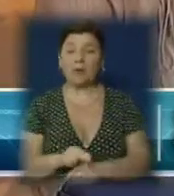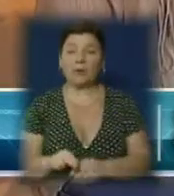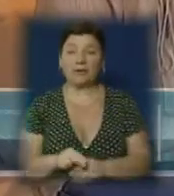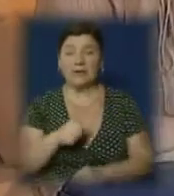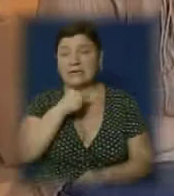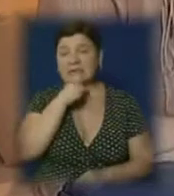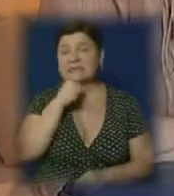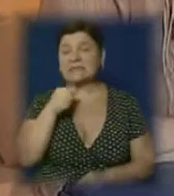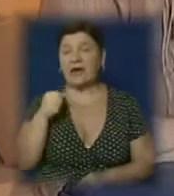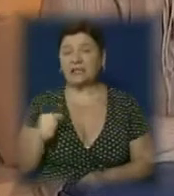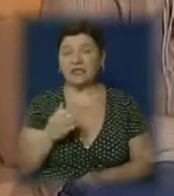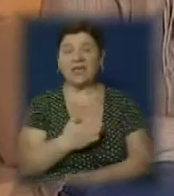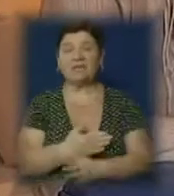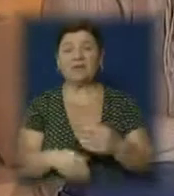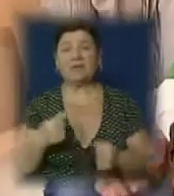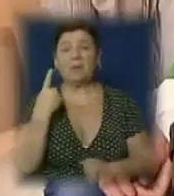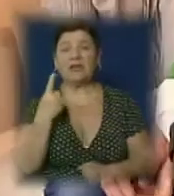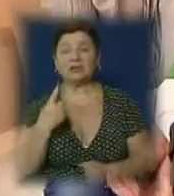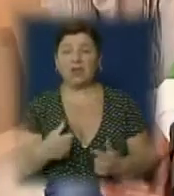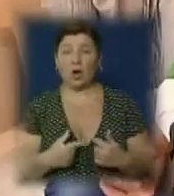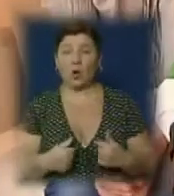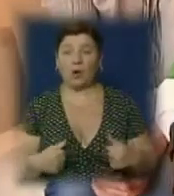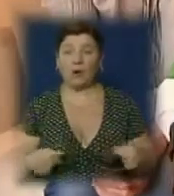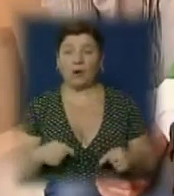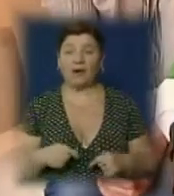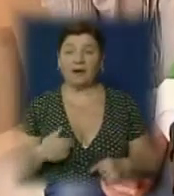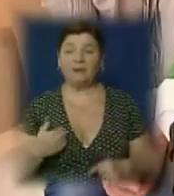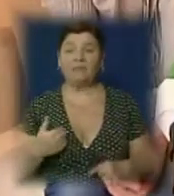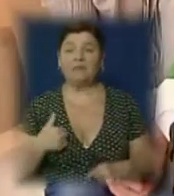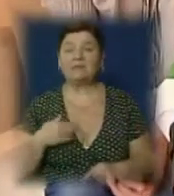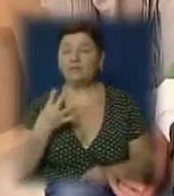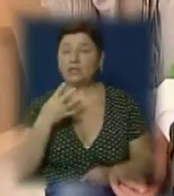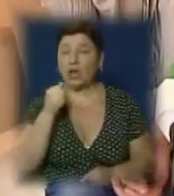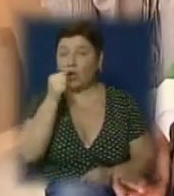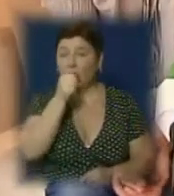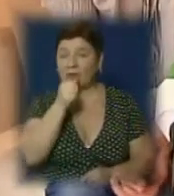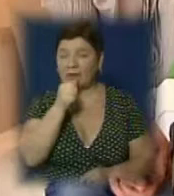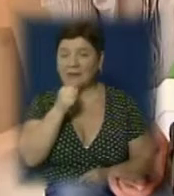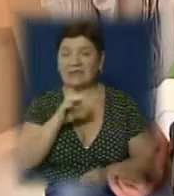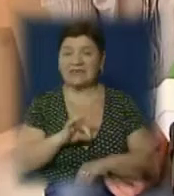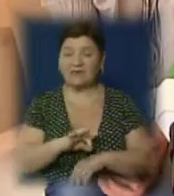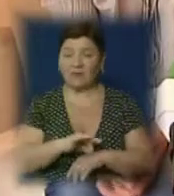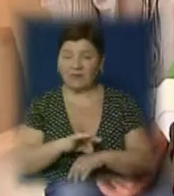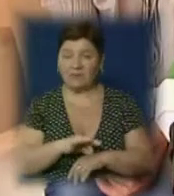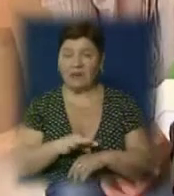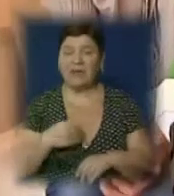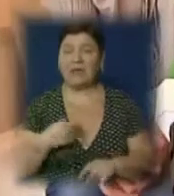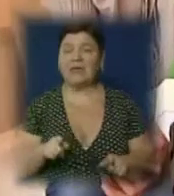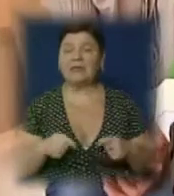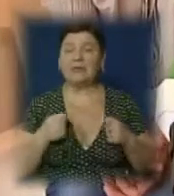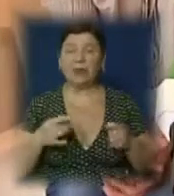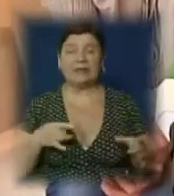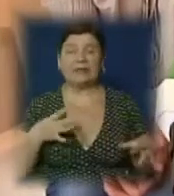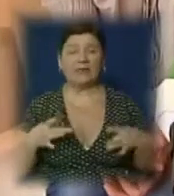старший, інвалід першої групи в мене, 4 роки захворював, вірусна інфекція була і дала ускладнення на